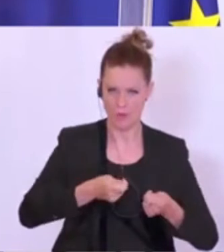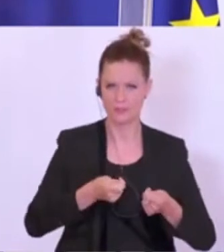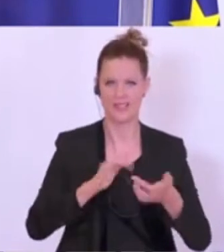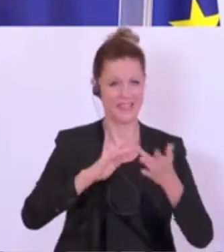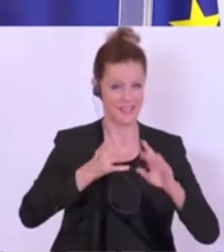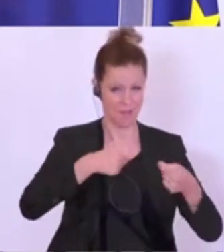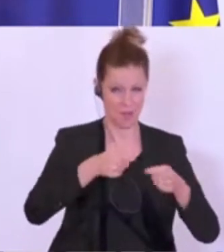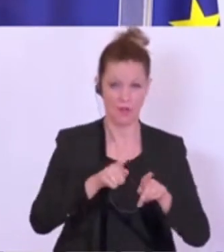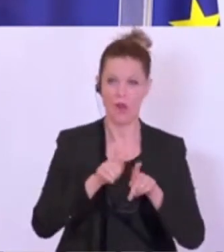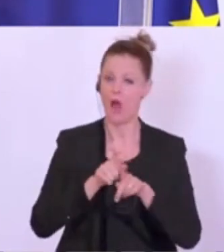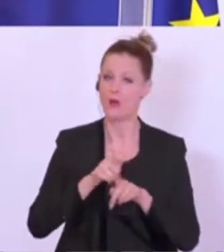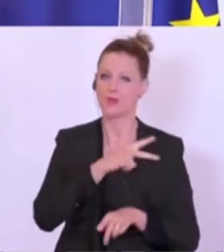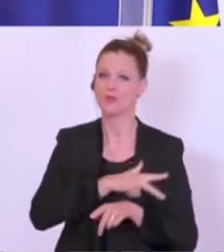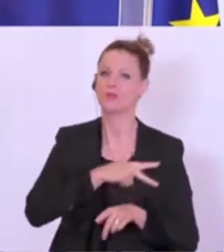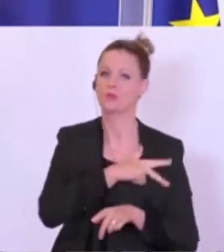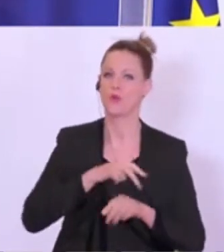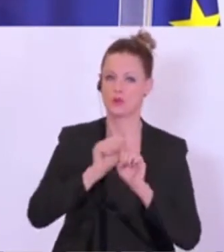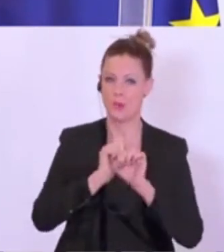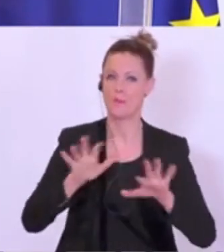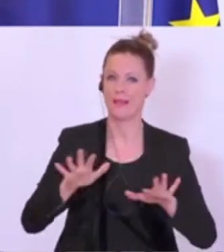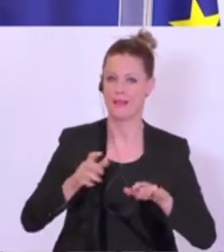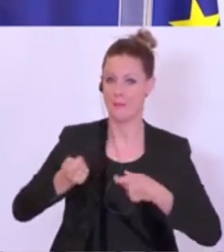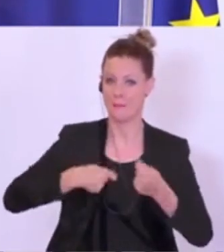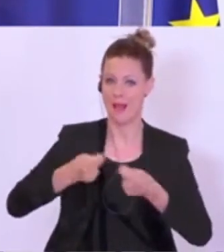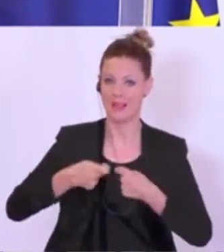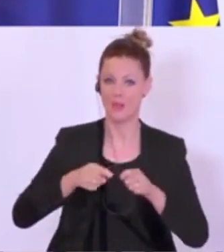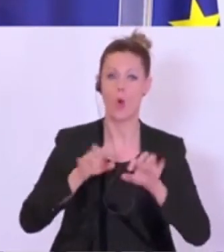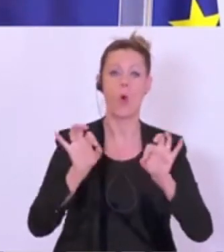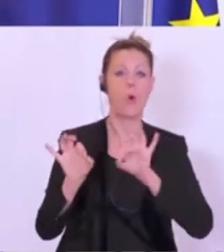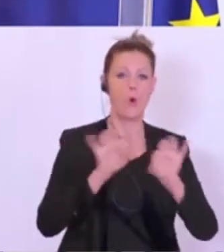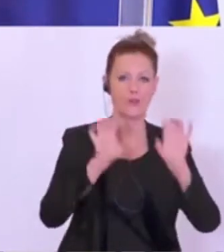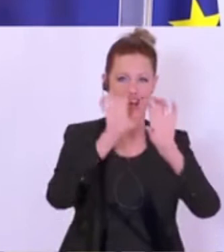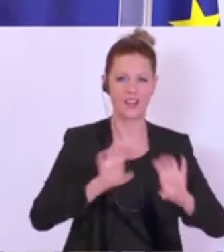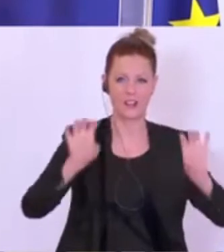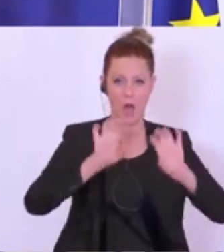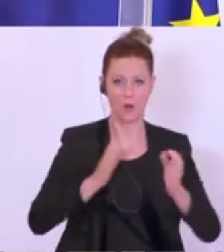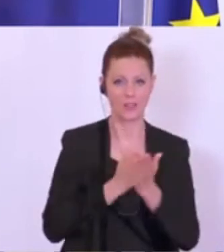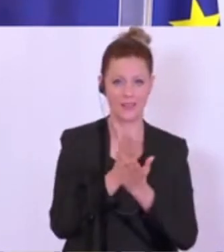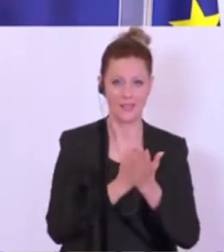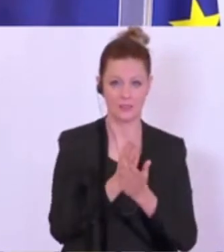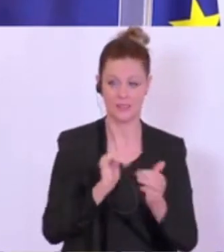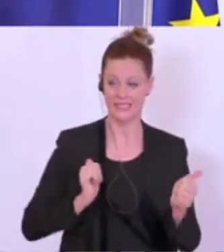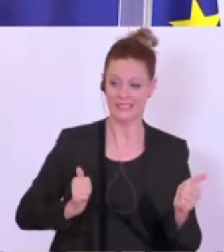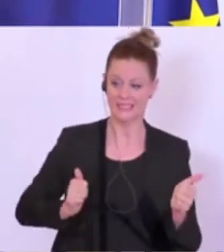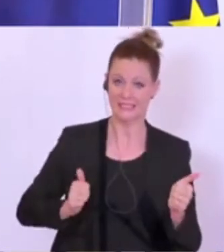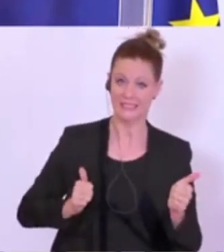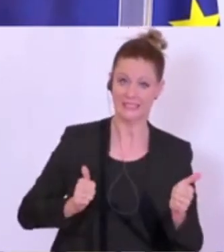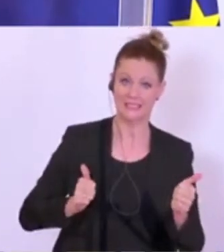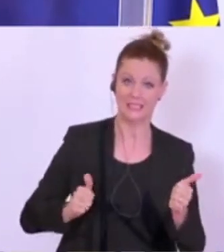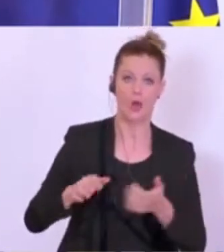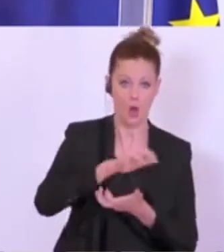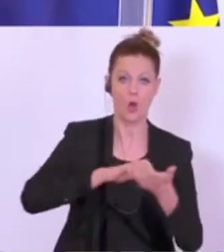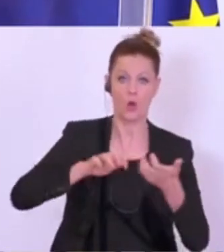Marketing oder auch in der Nutzung von Cloud-Diensten. Diesen Aufholbedarf hat uns auch die Corona-Krise